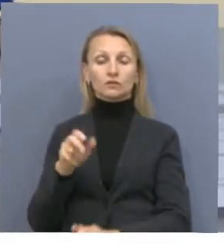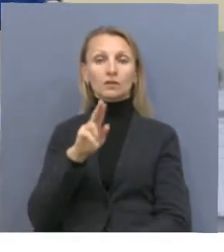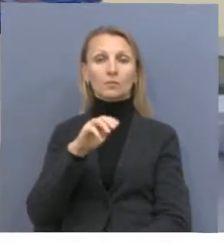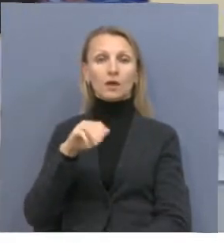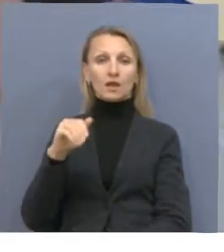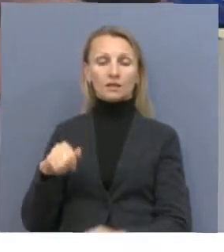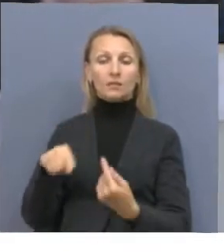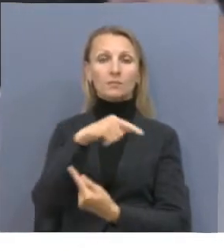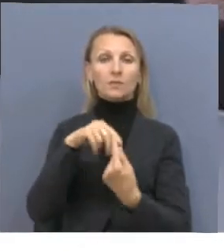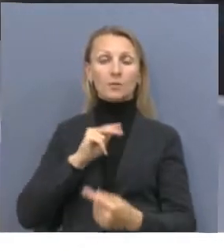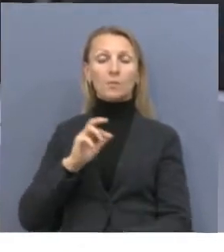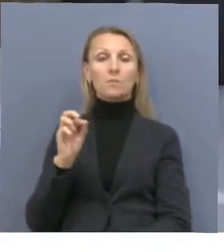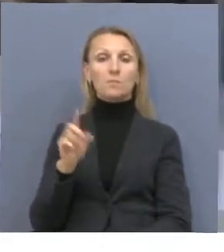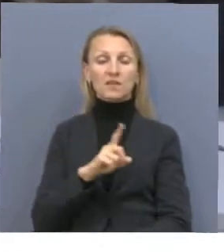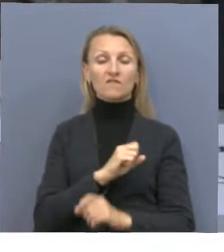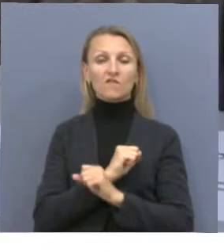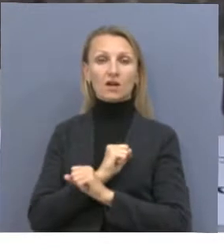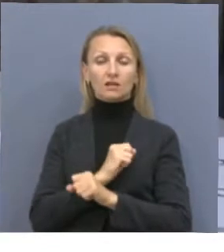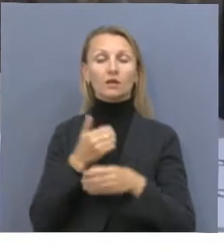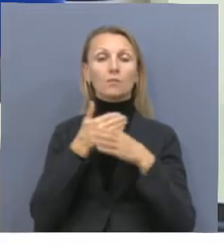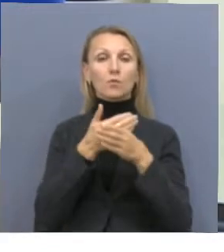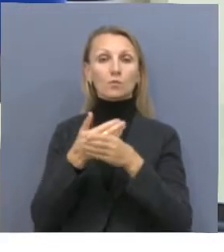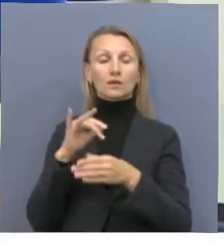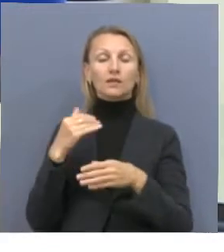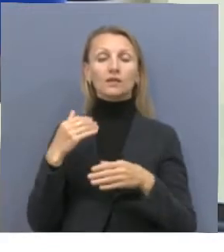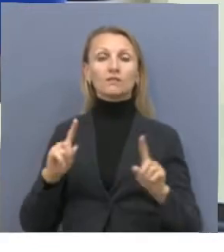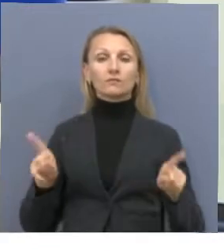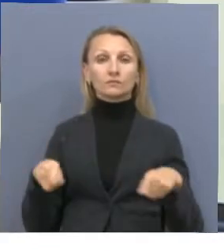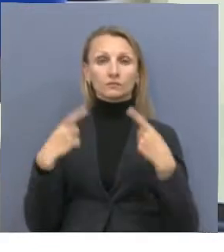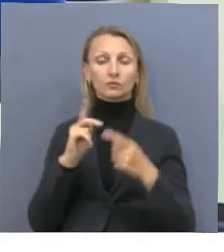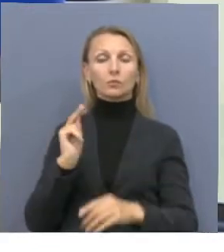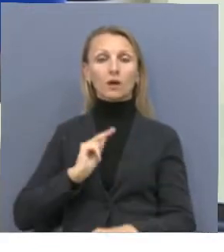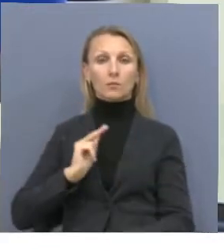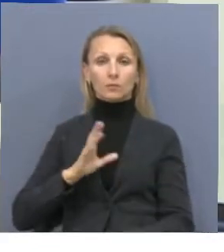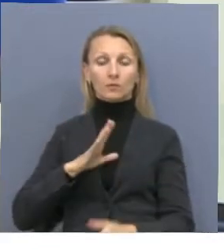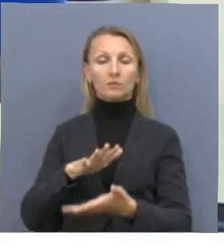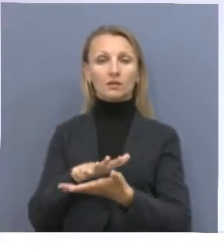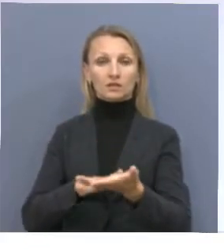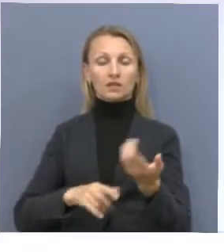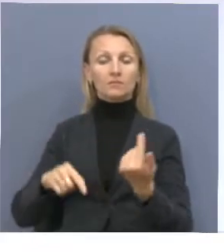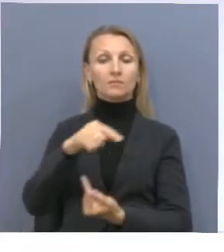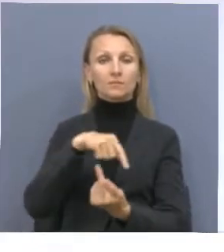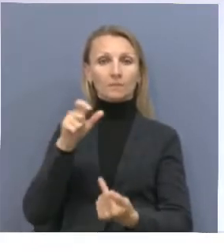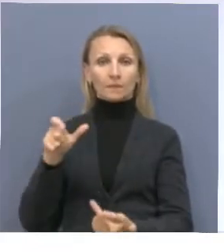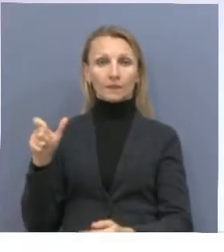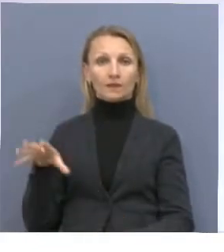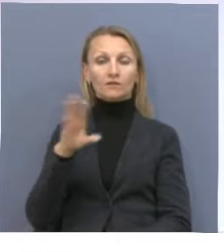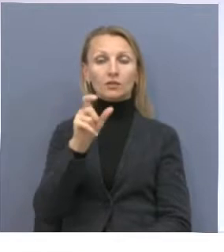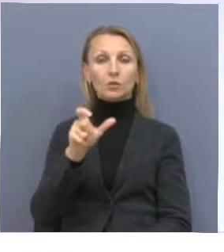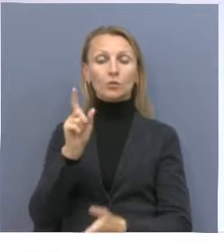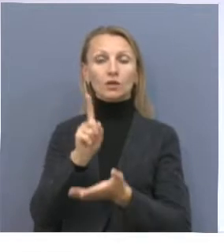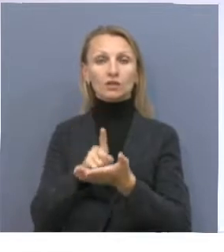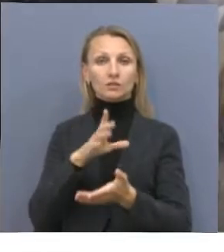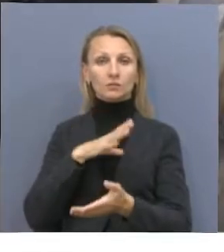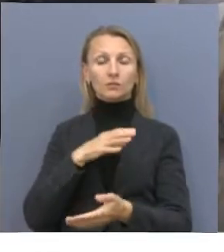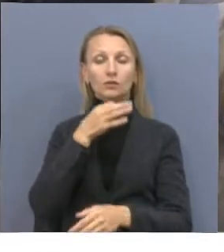работает без выходных, оказывает поддержку и помогает возобновить деятельность субъектов бизнеса. Предприниматели со своей стороны должны чувствовать